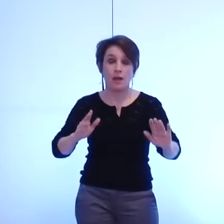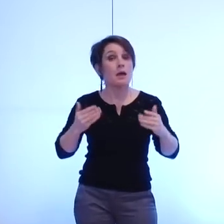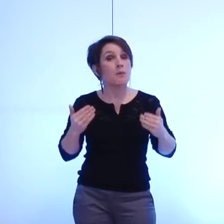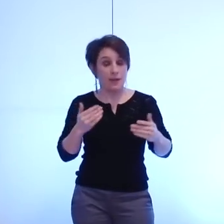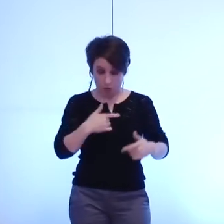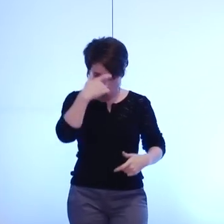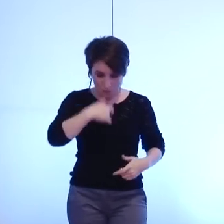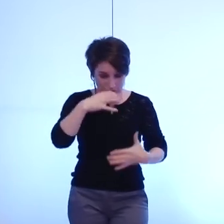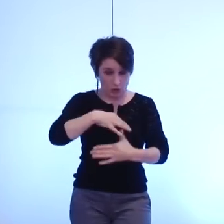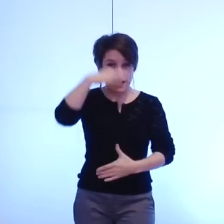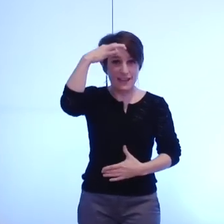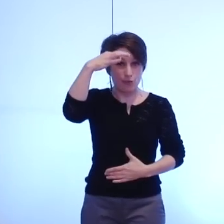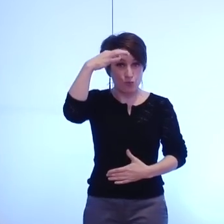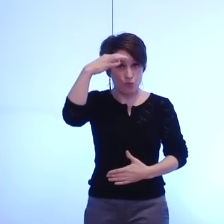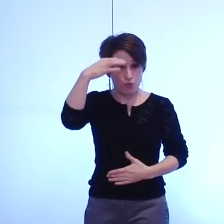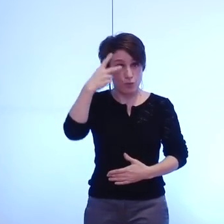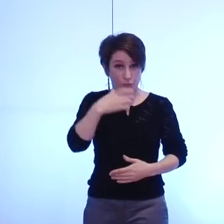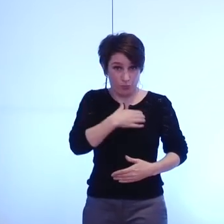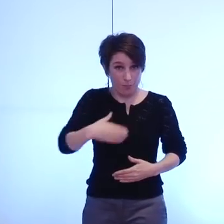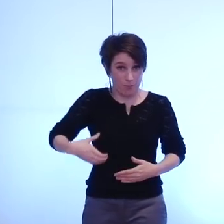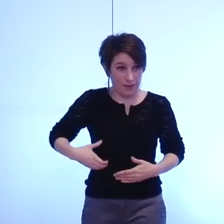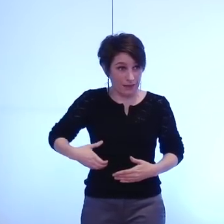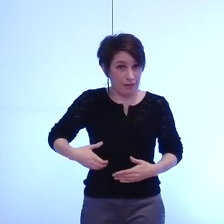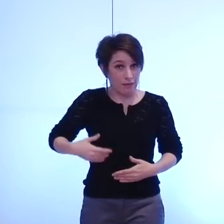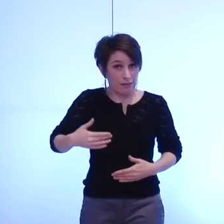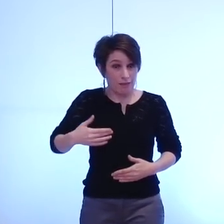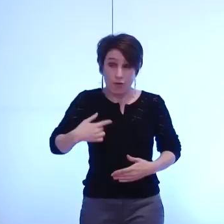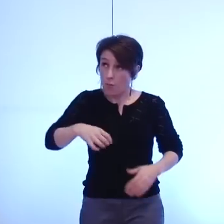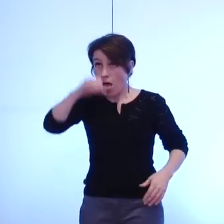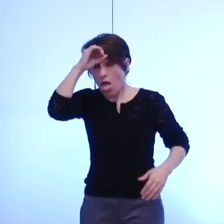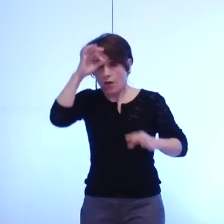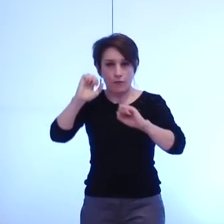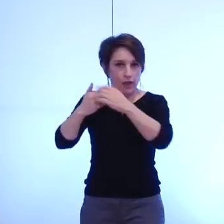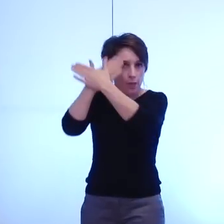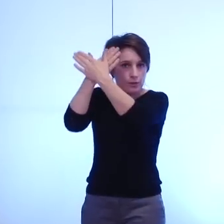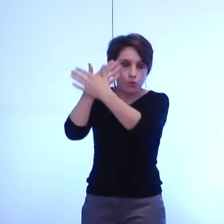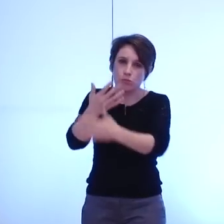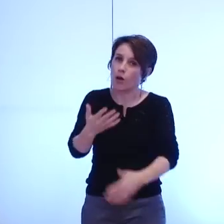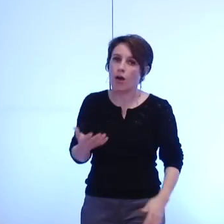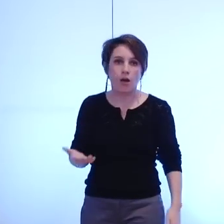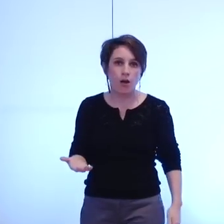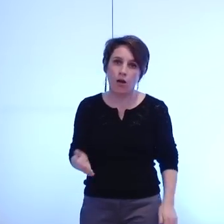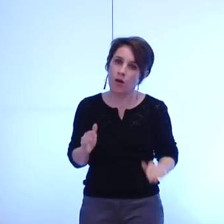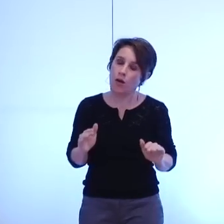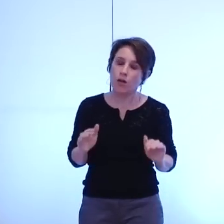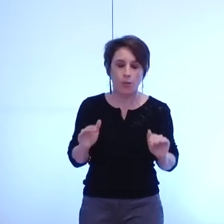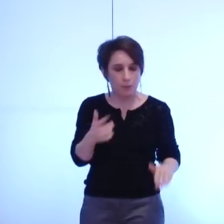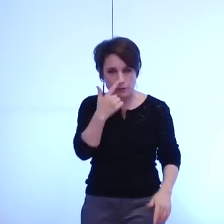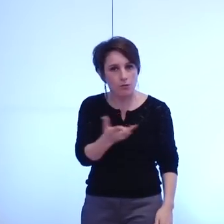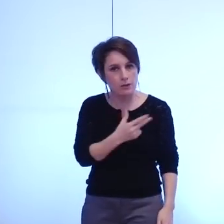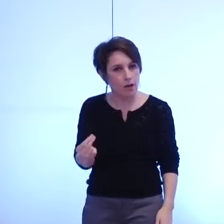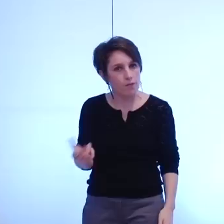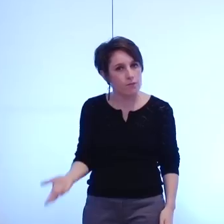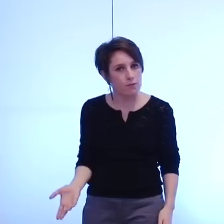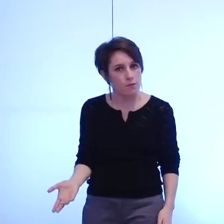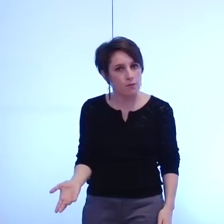communal ne s'intéresse pas à ce qui se passe à la métropole demain je pense c'est qu'il il n'assume